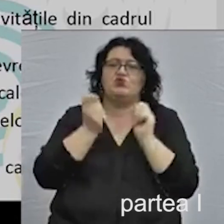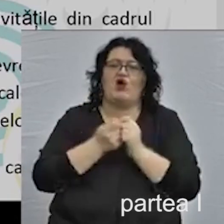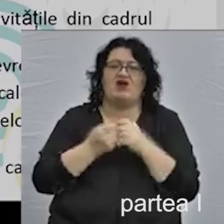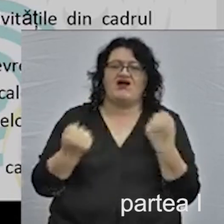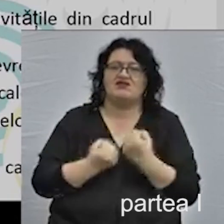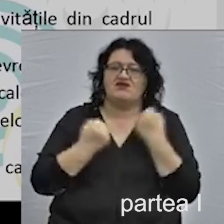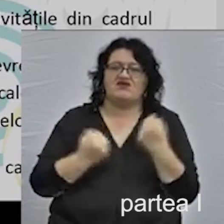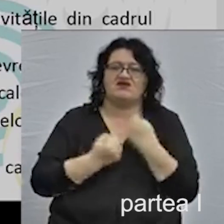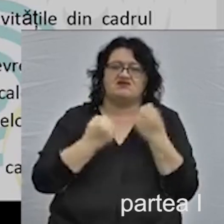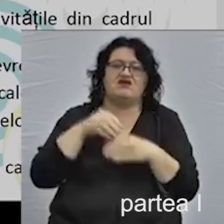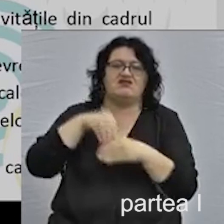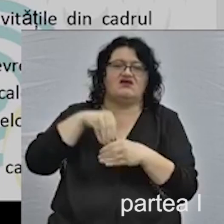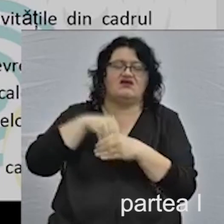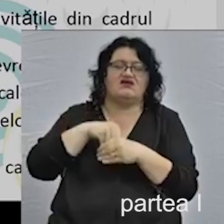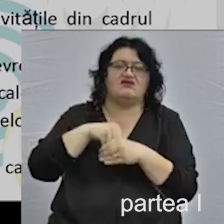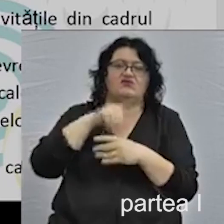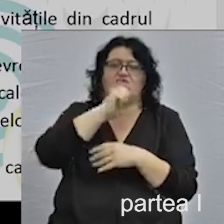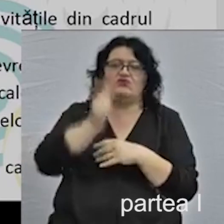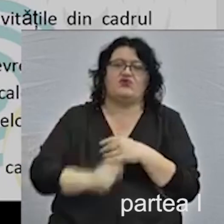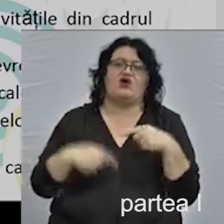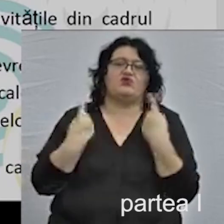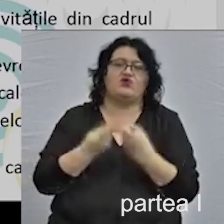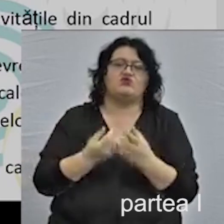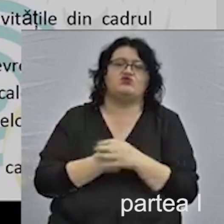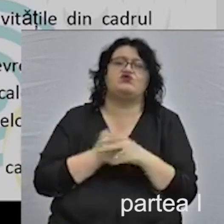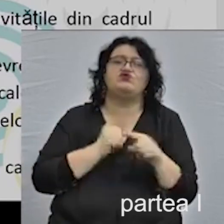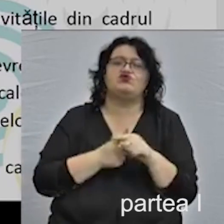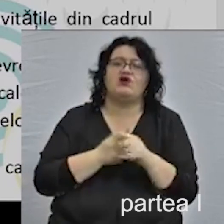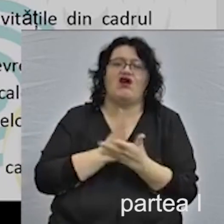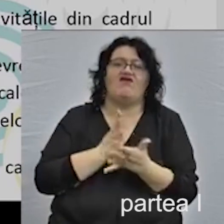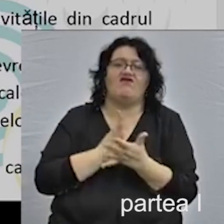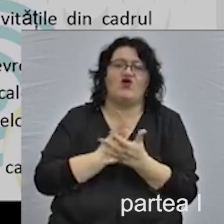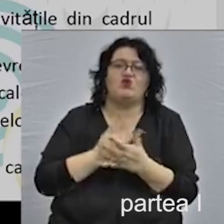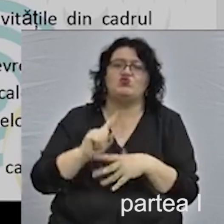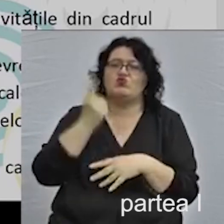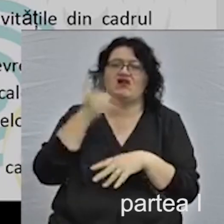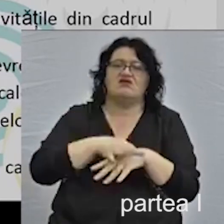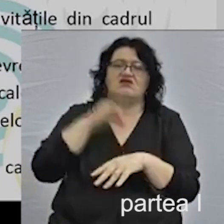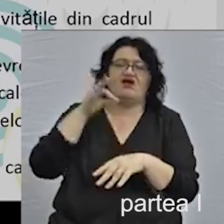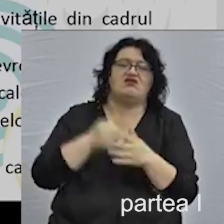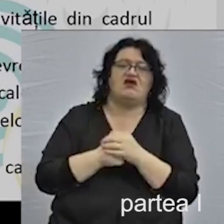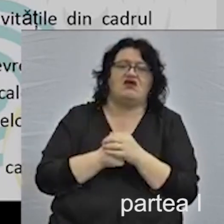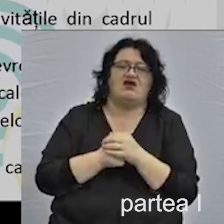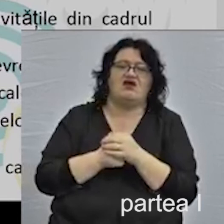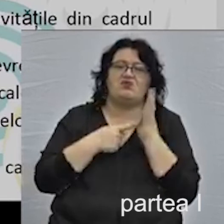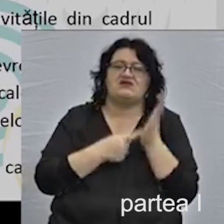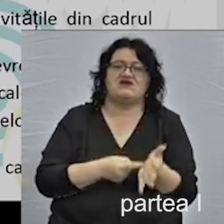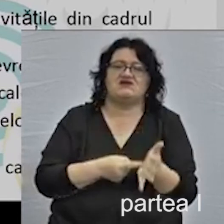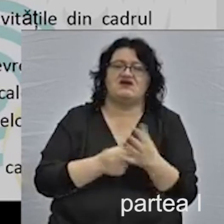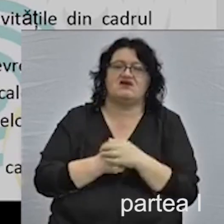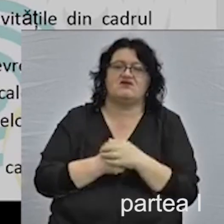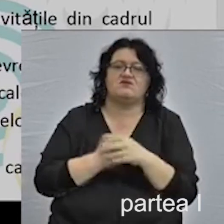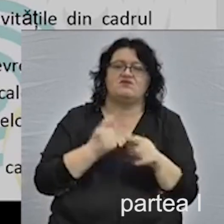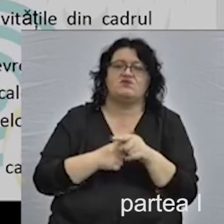activitățile din cadrul proiectului nostru. Și a fost una dintre ideile și